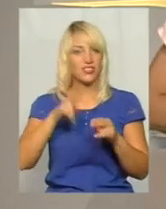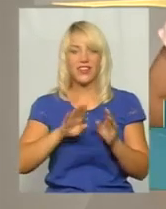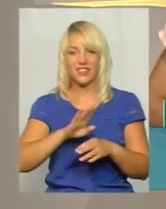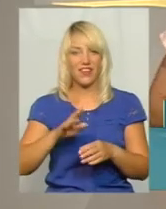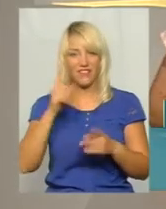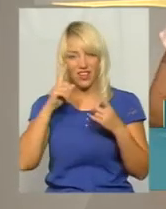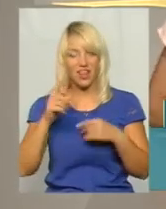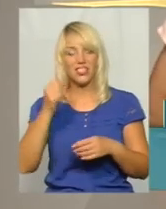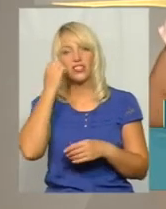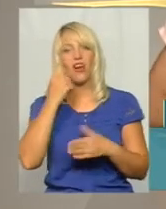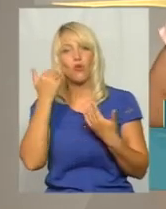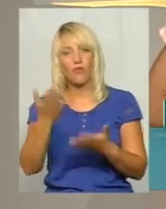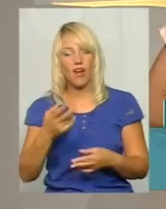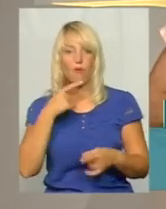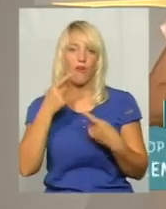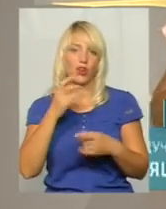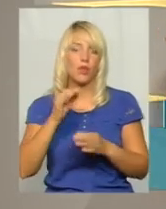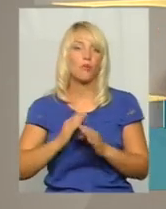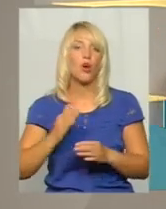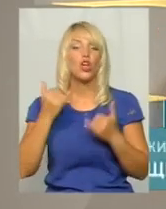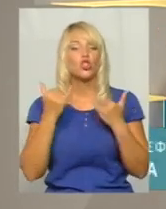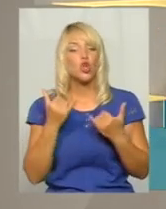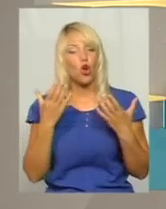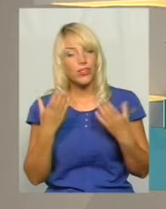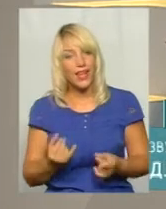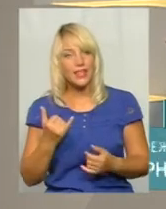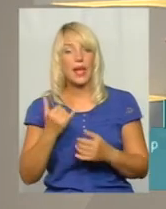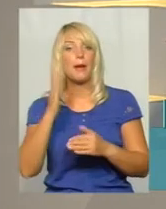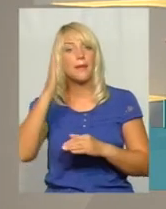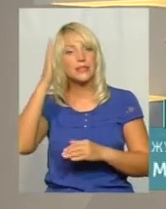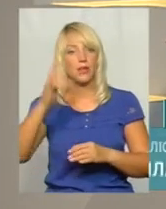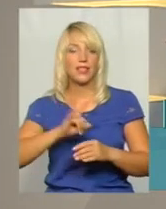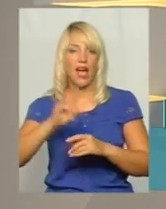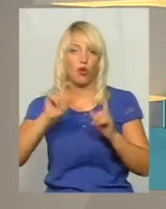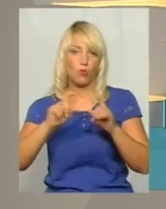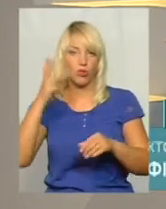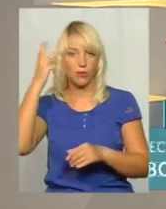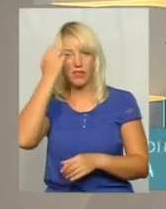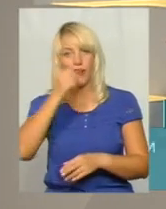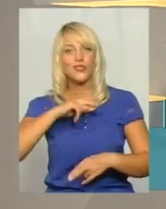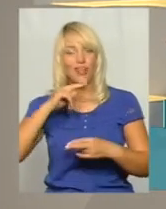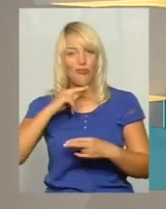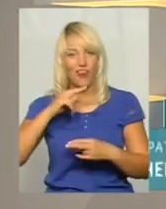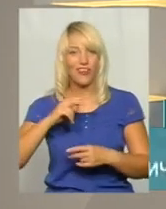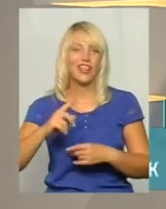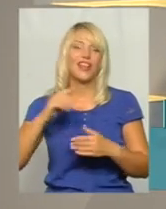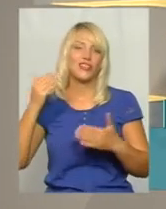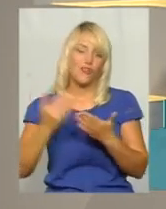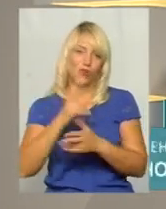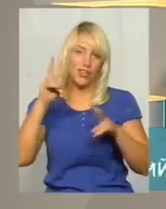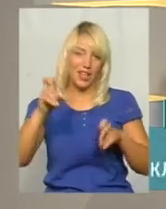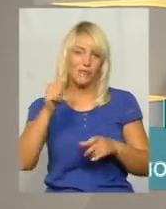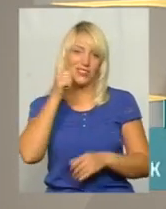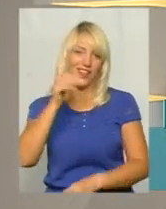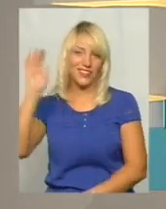вам, пане Валерію. Говорили ми сьогодні про сьогодення і перспективи аеропорту Хмельницький. Всім дякую за увагу. З новою темою буду